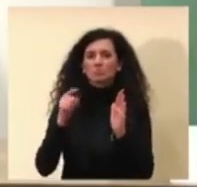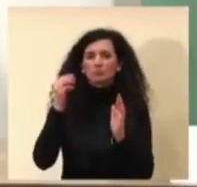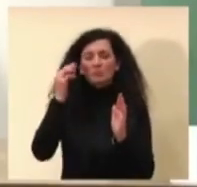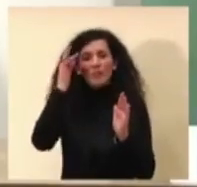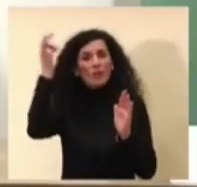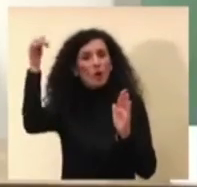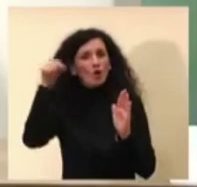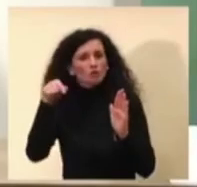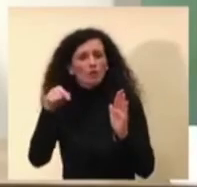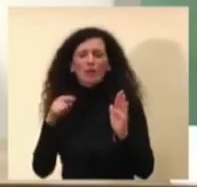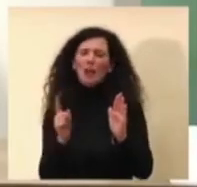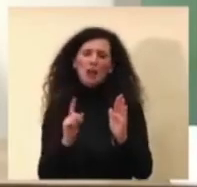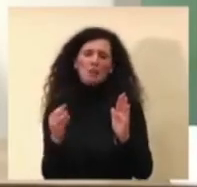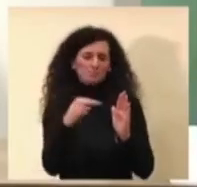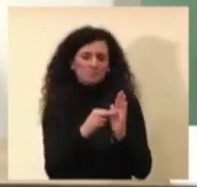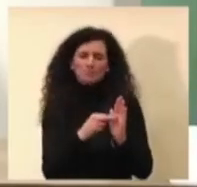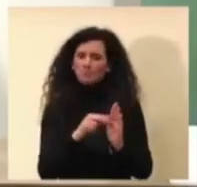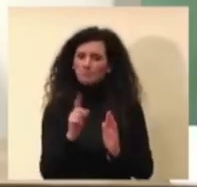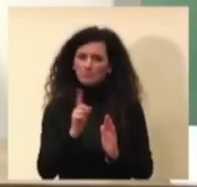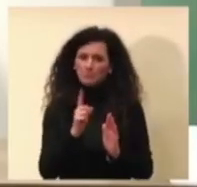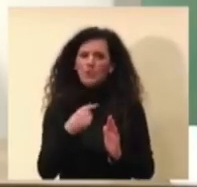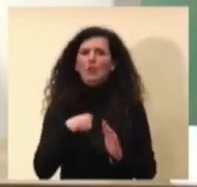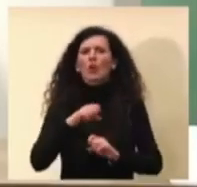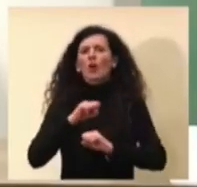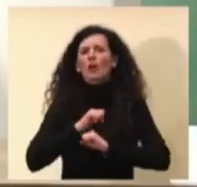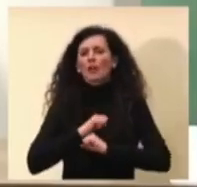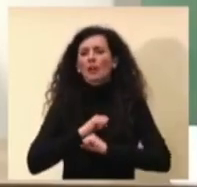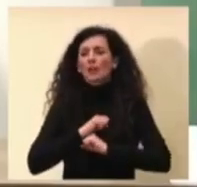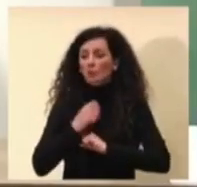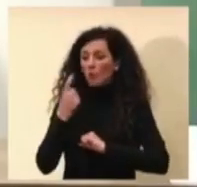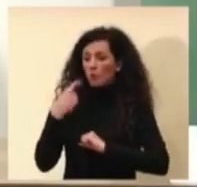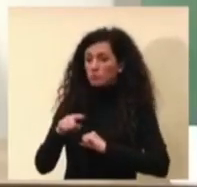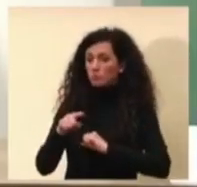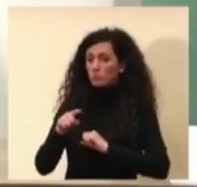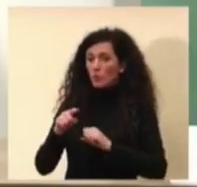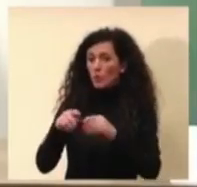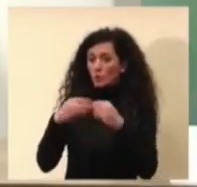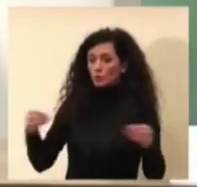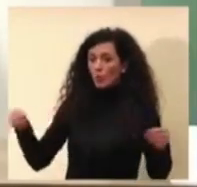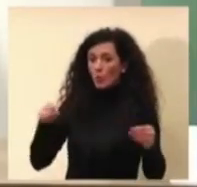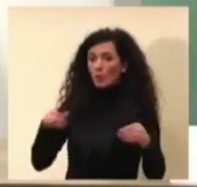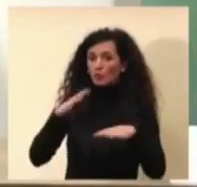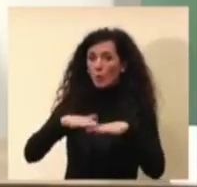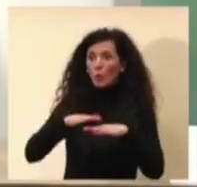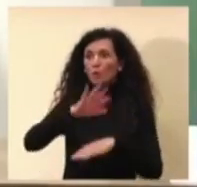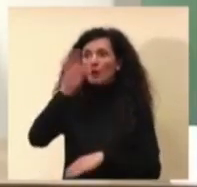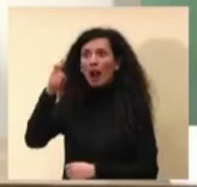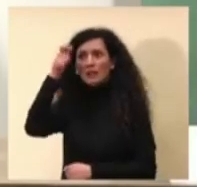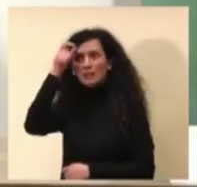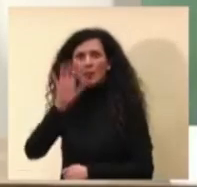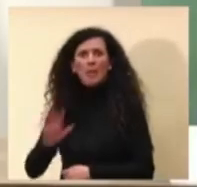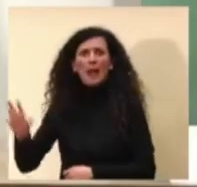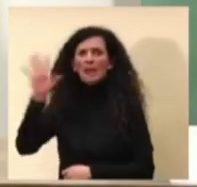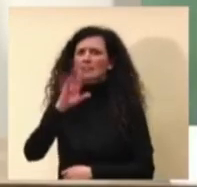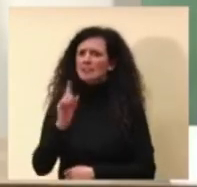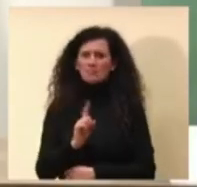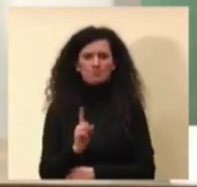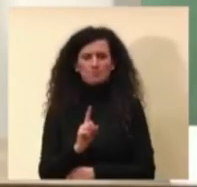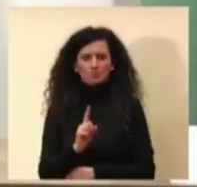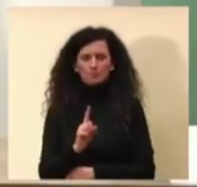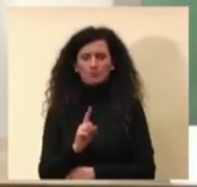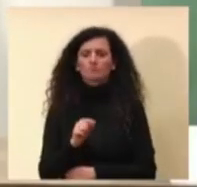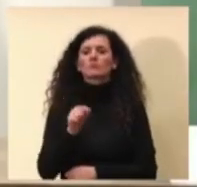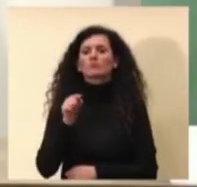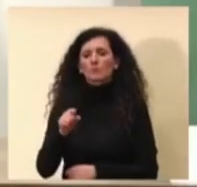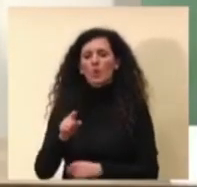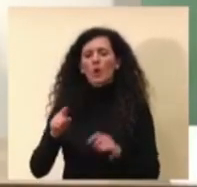senso onestamente in nessun paese viene adottato questo strumento invece accanto al monitoraggio continuo